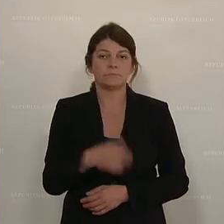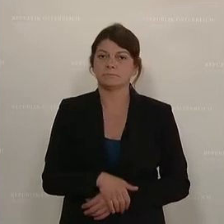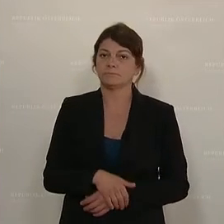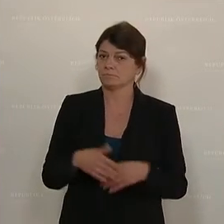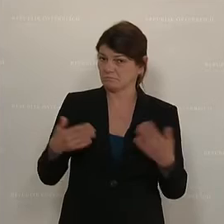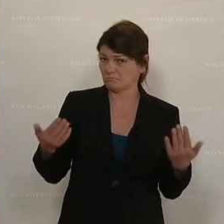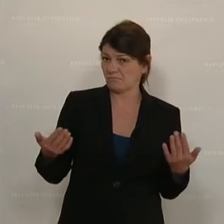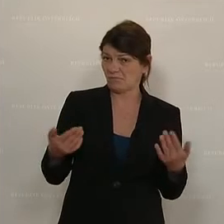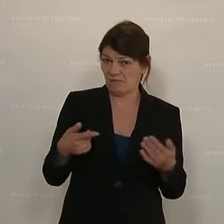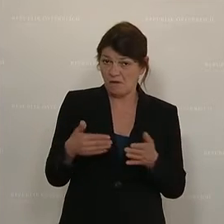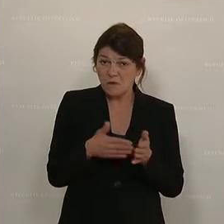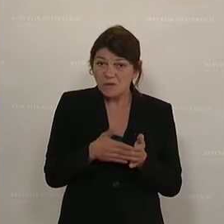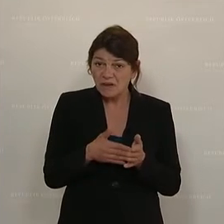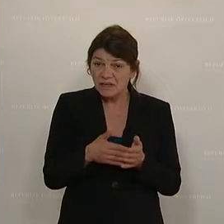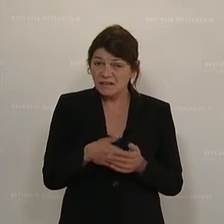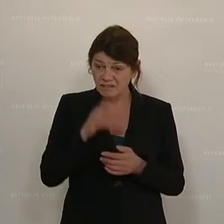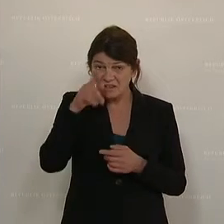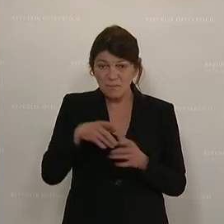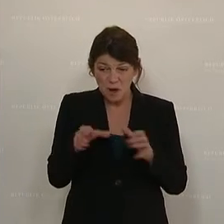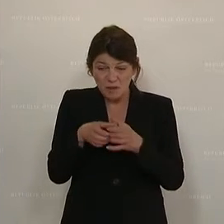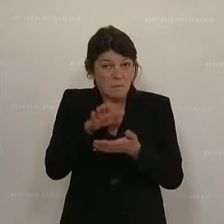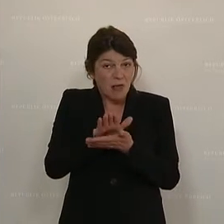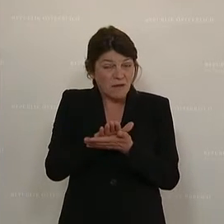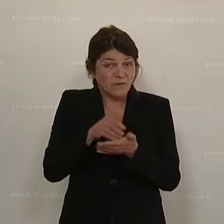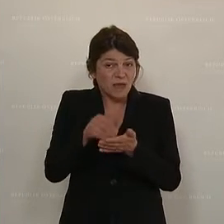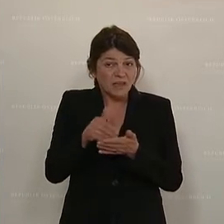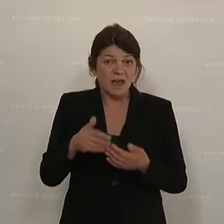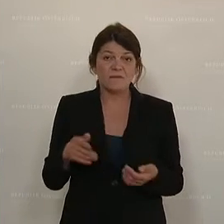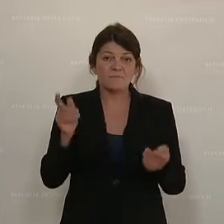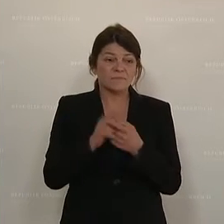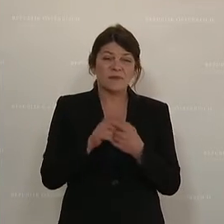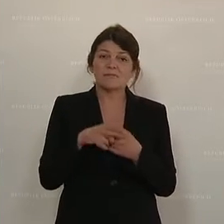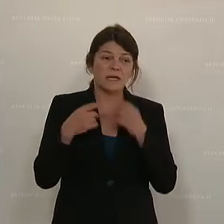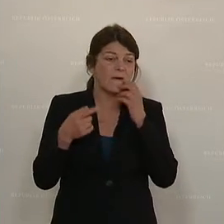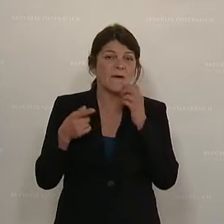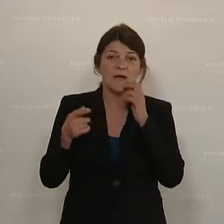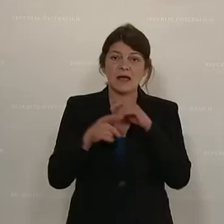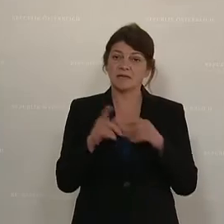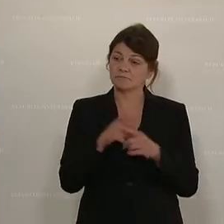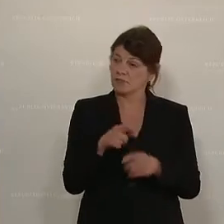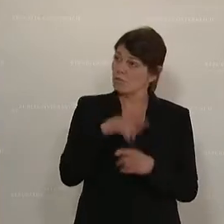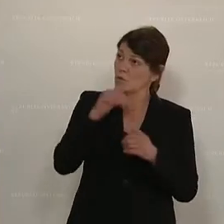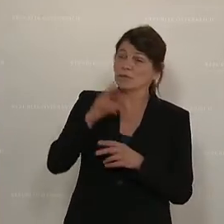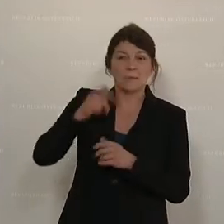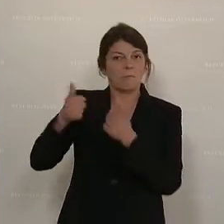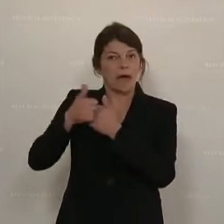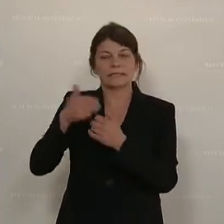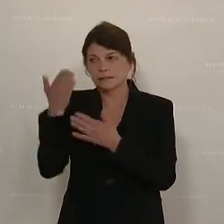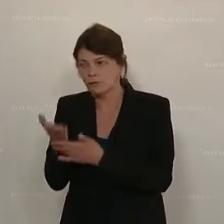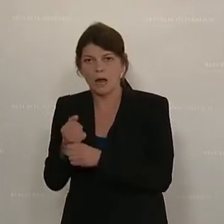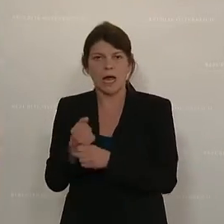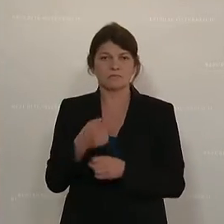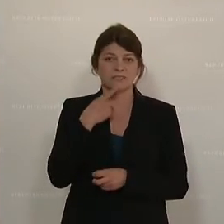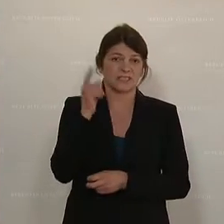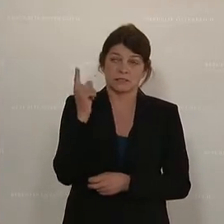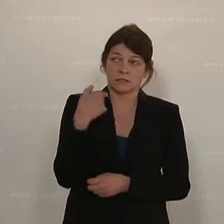Ist das notwendig für die Aufrechthaltung der Koalition, dass der Kotau gegenüber dem Partner so weit geht, dass man auch dort, wo